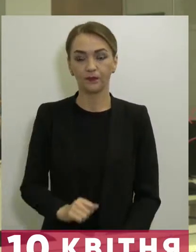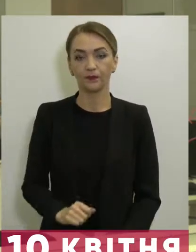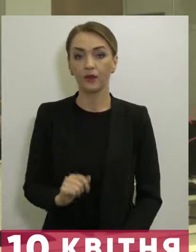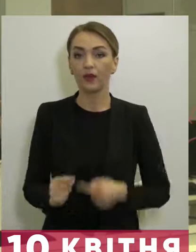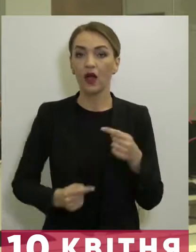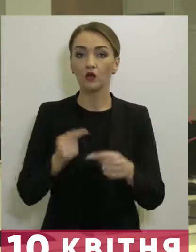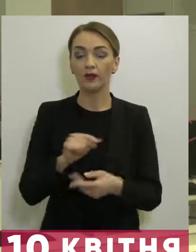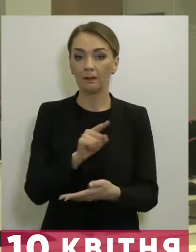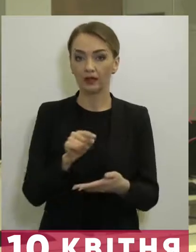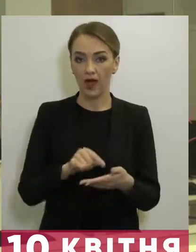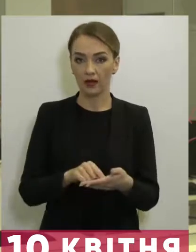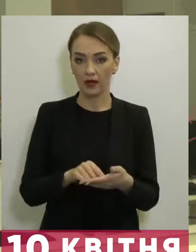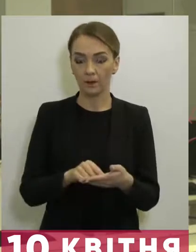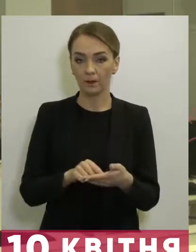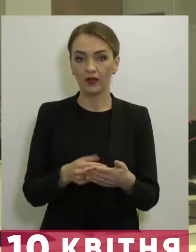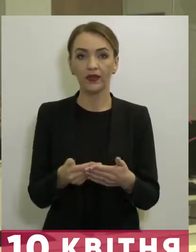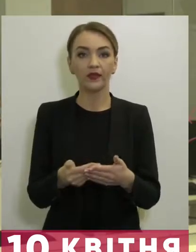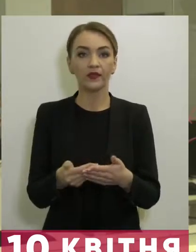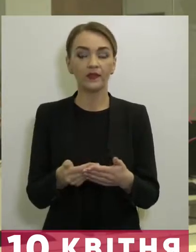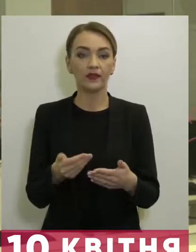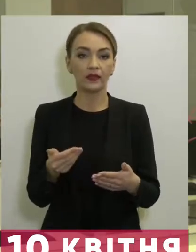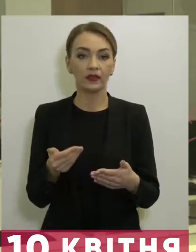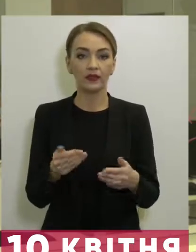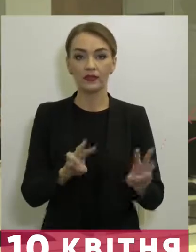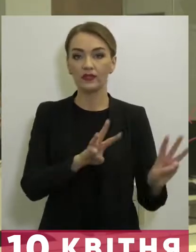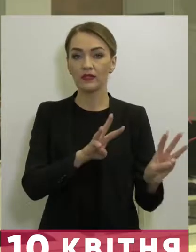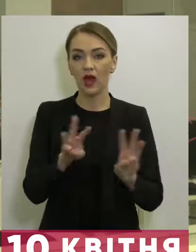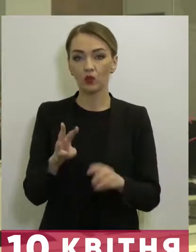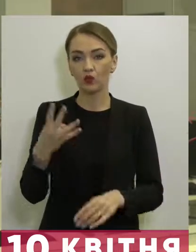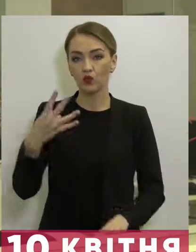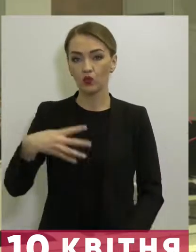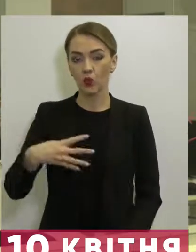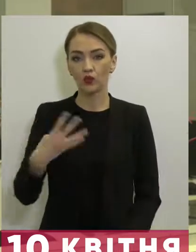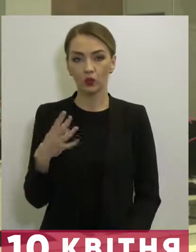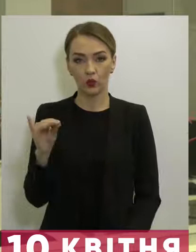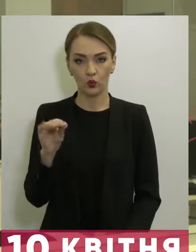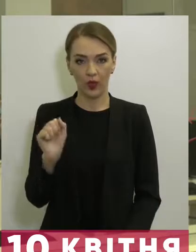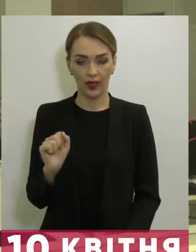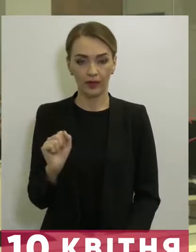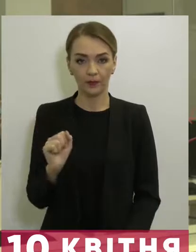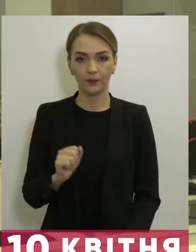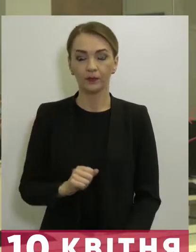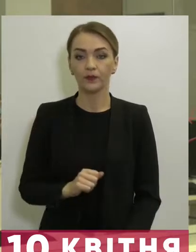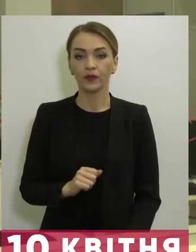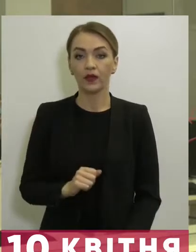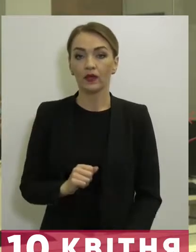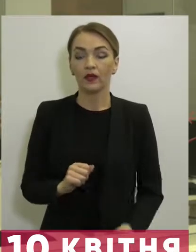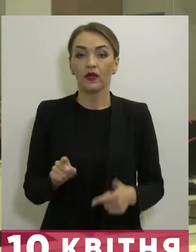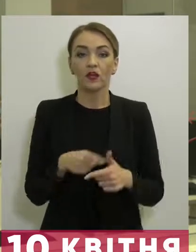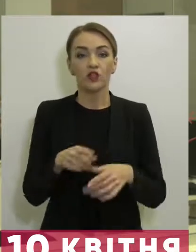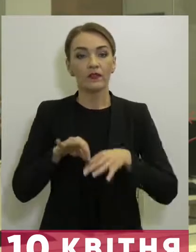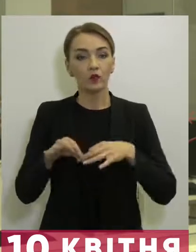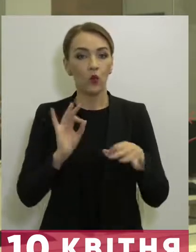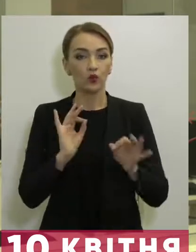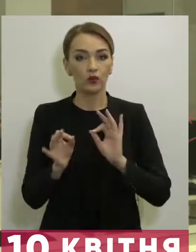Наступне питання від сайту 44.ua. Чи відуться